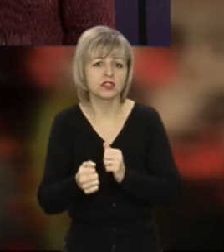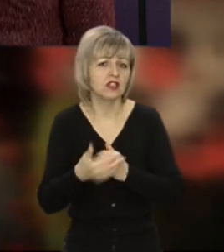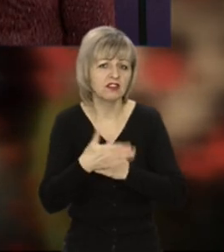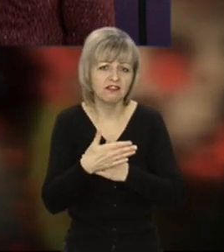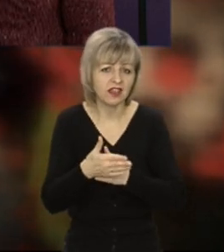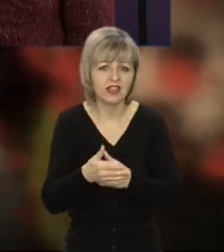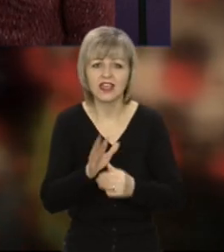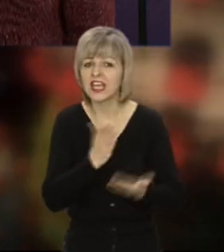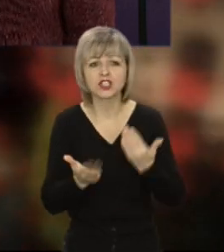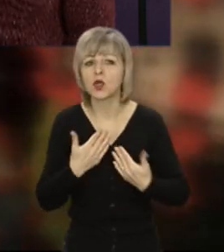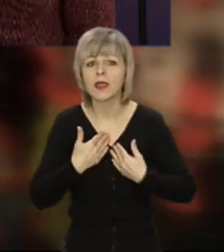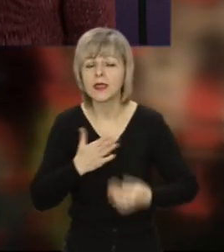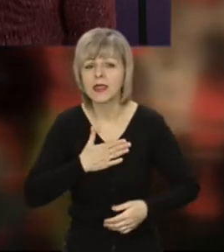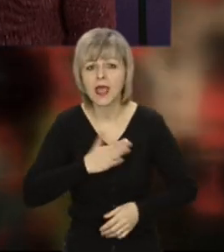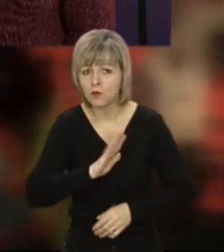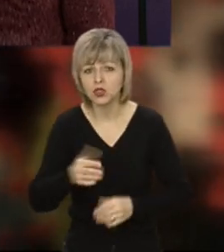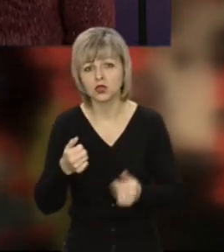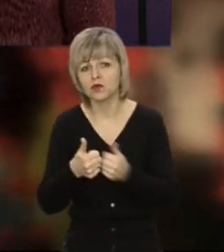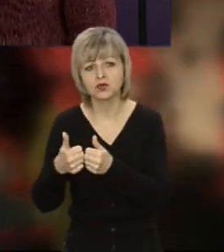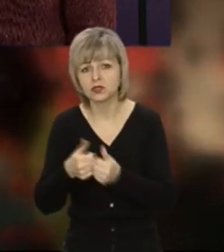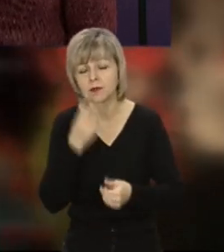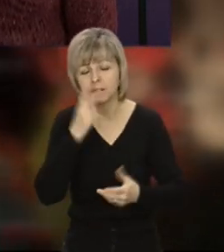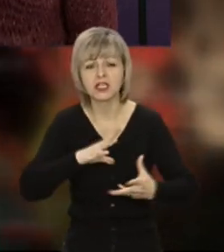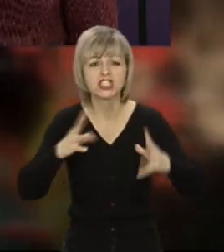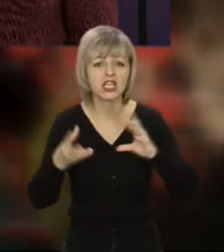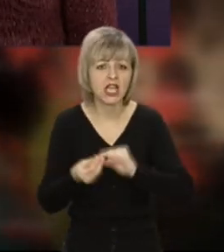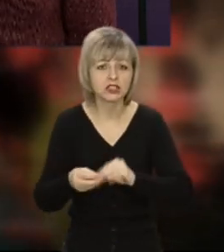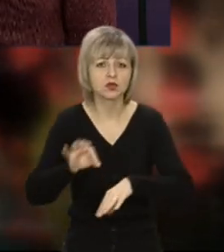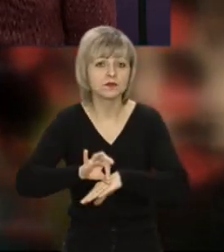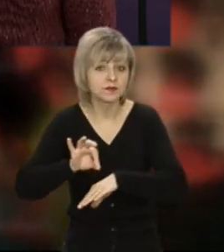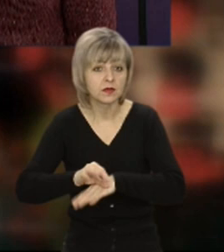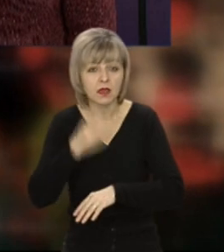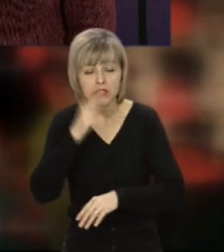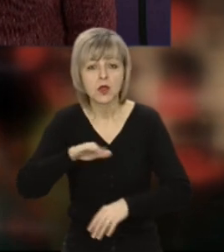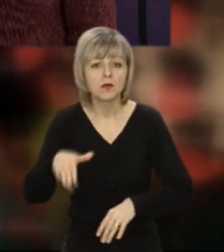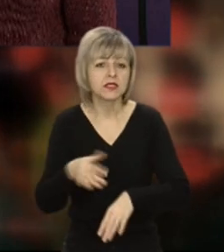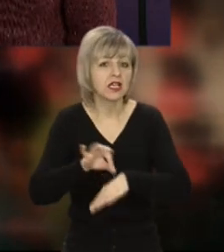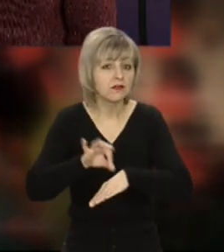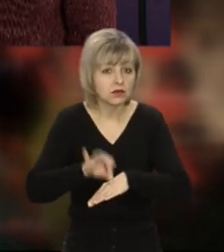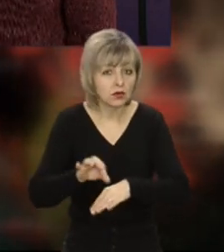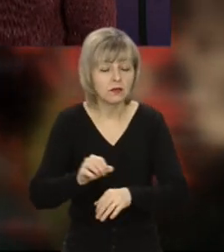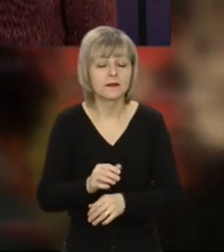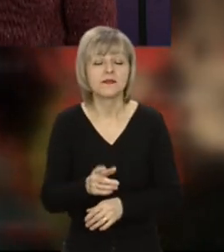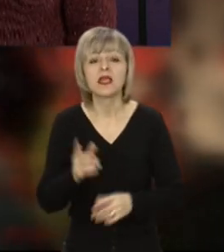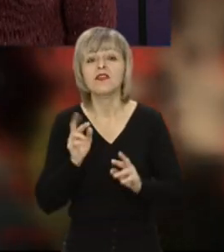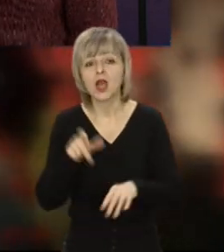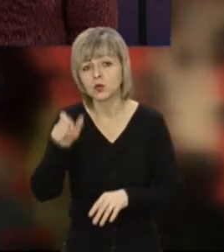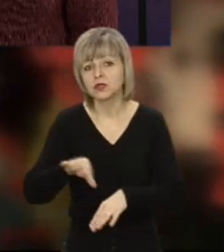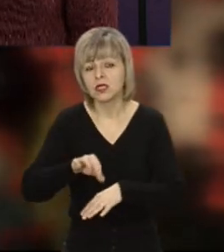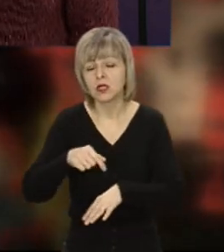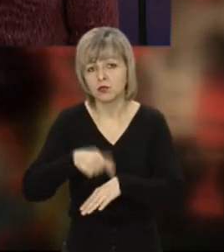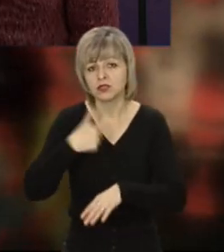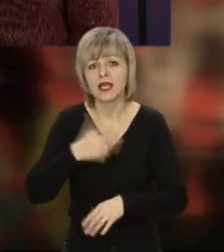бачимо наслідки, ми бачимо важкий перебіг хвороби, ми бачимо постковідні синдроми, ми бачимо те, що якщо